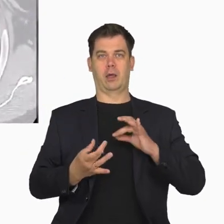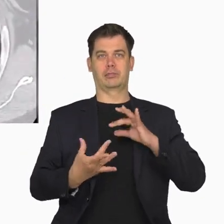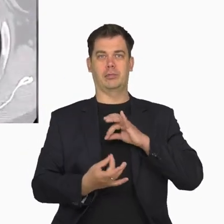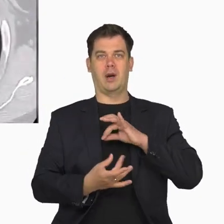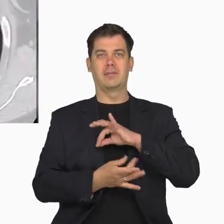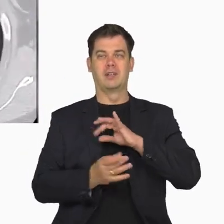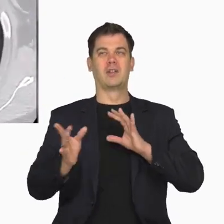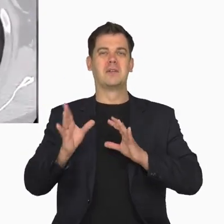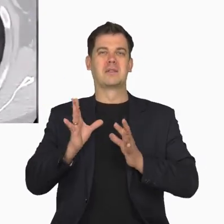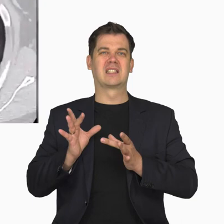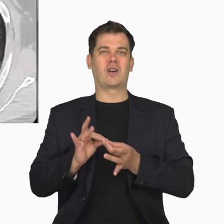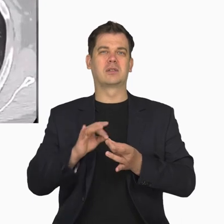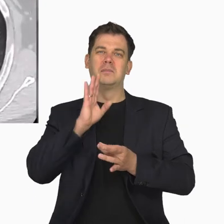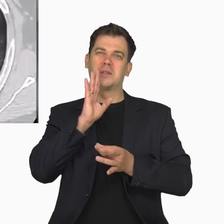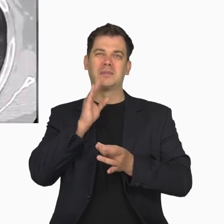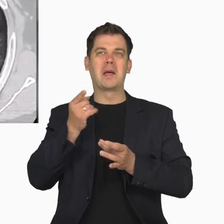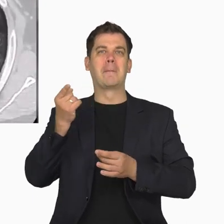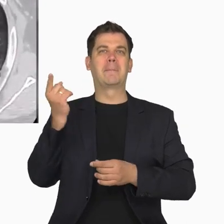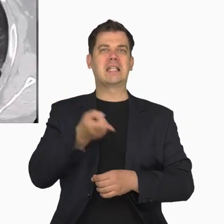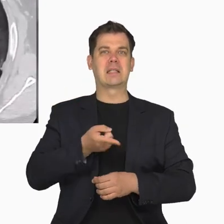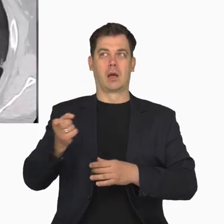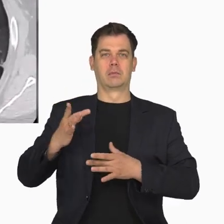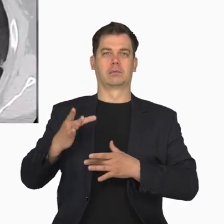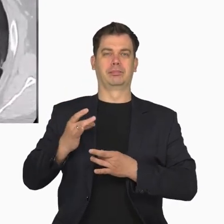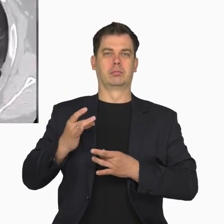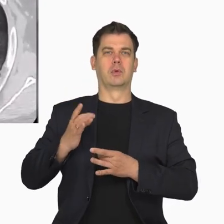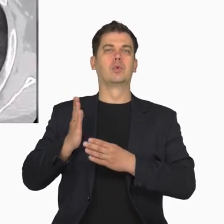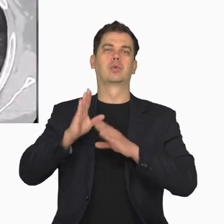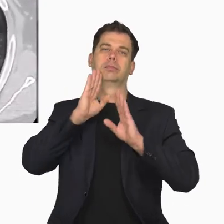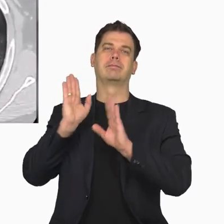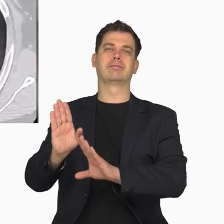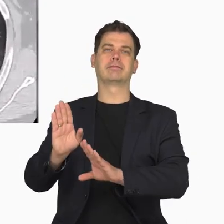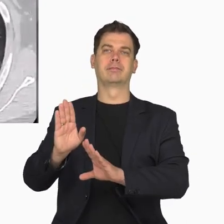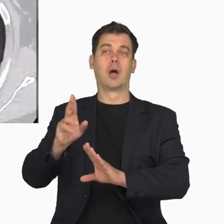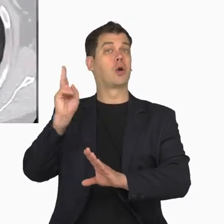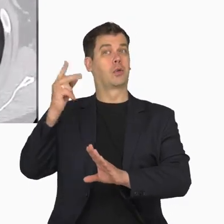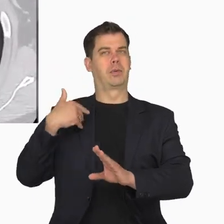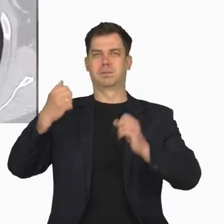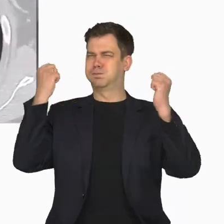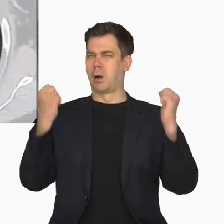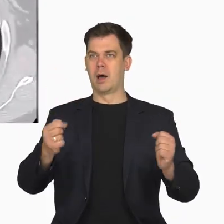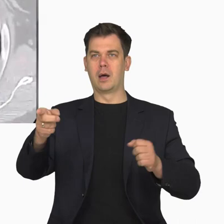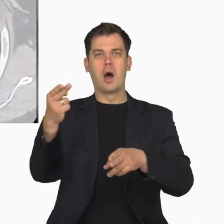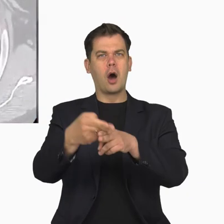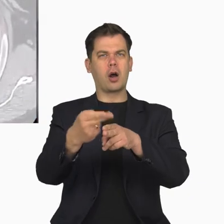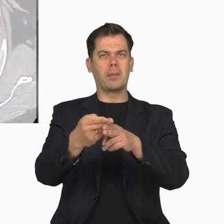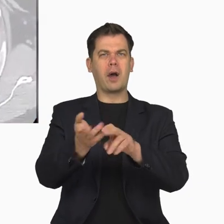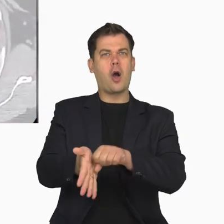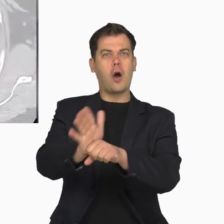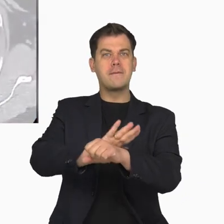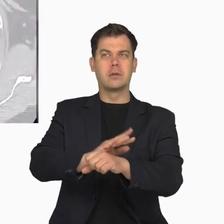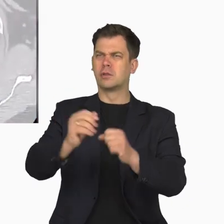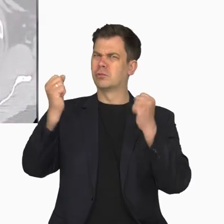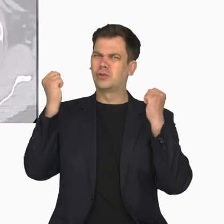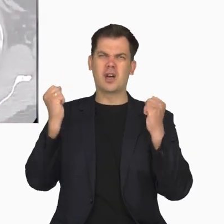pojawiają się zrosty i one najprawdopodobniej będą pozostawały. Czyli te osoby, które najciężej przeszły, te osoby, u których